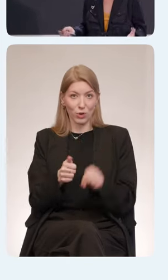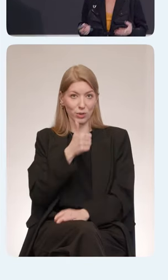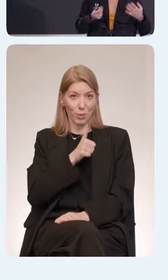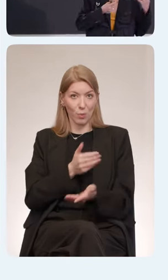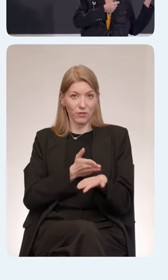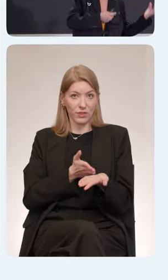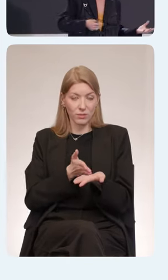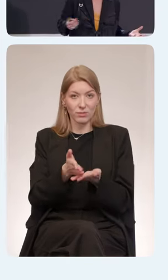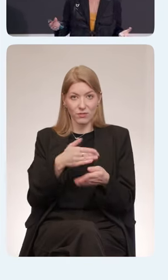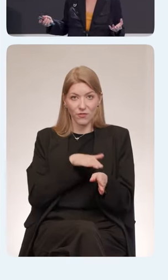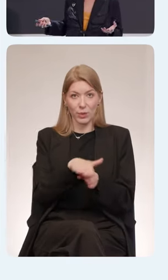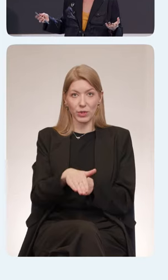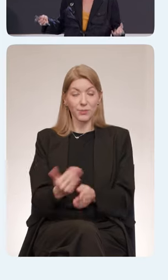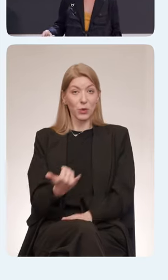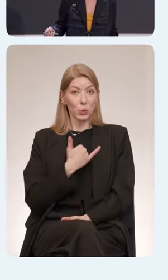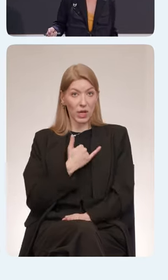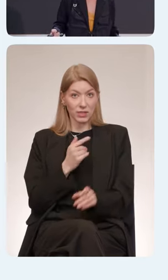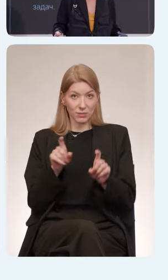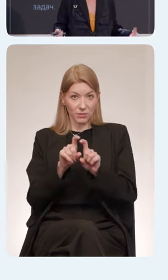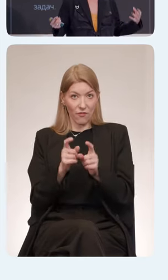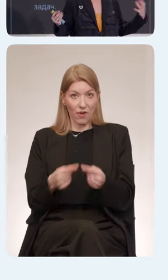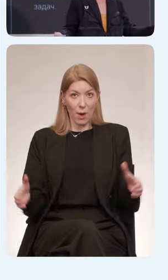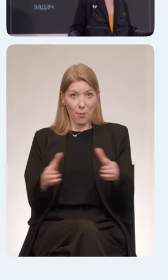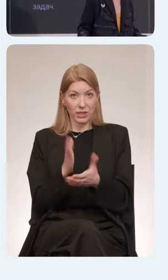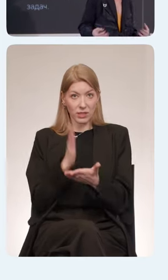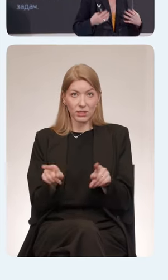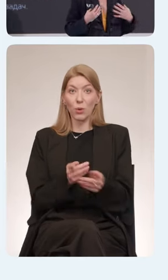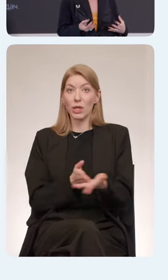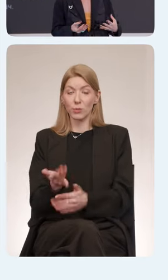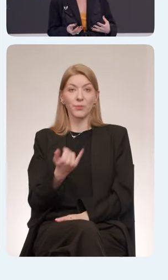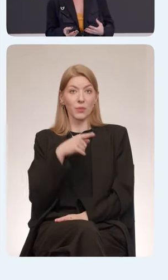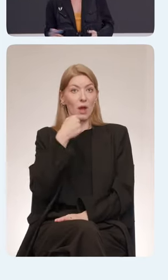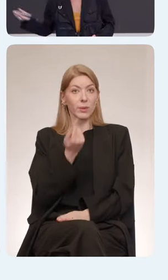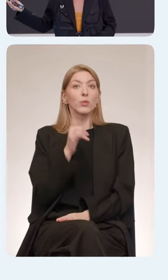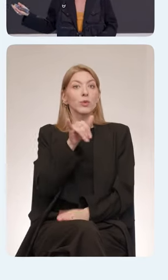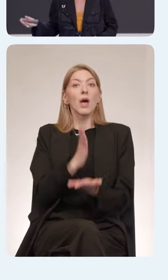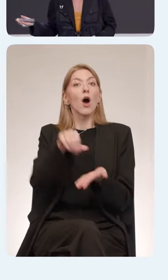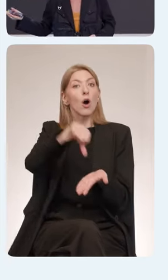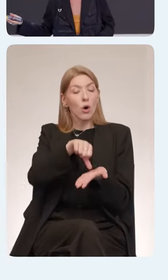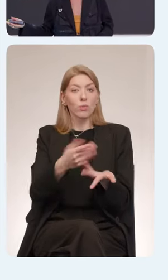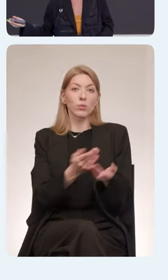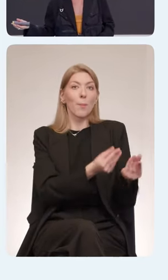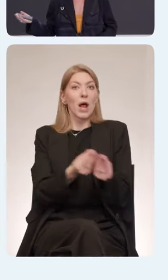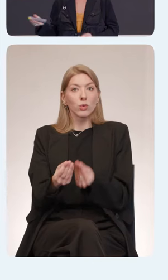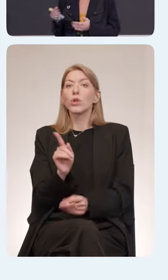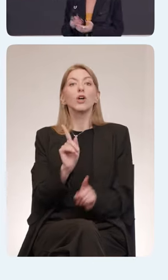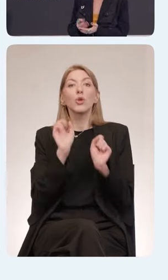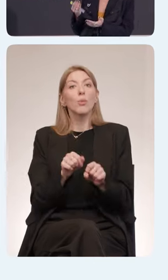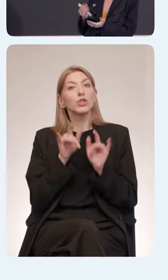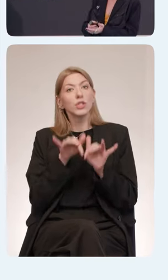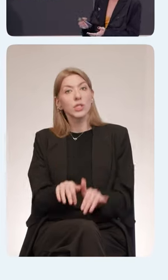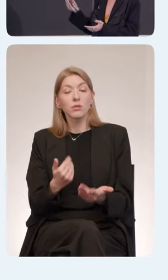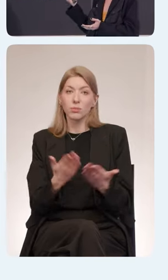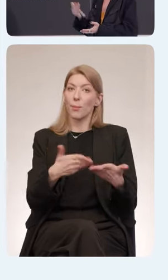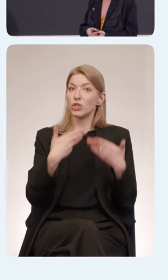в нашей компании есть подход, где мы говорим, вот у тебя есть роль, руководитель продукта, что ты можешь сделать? Вот это. Почитай,